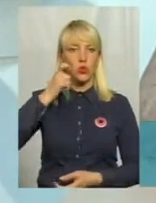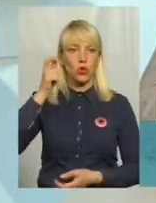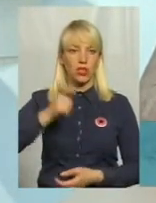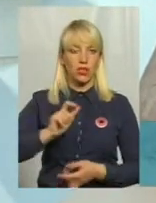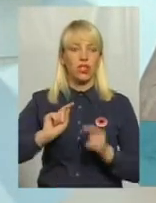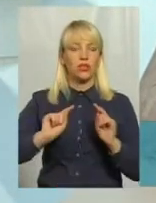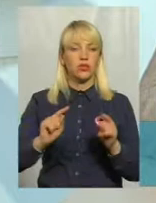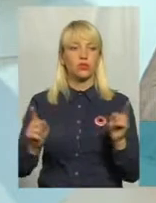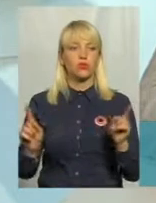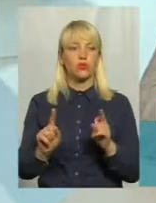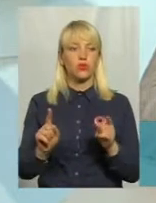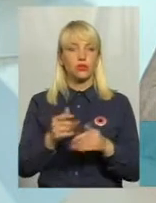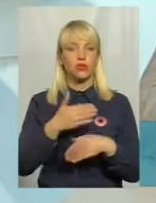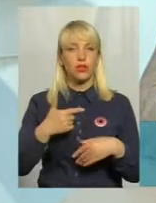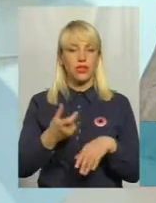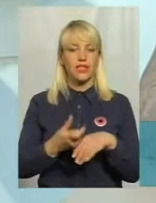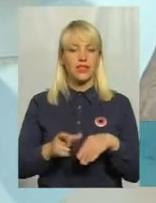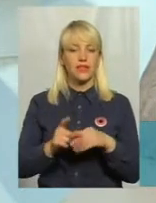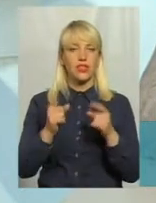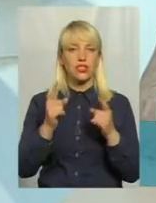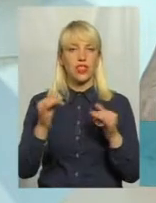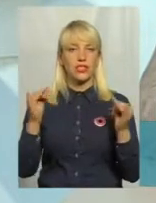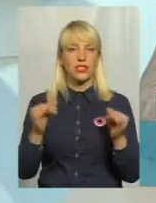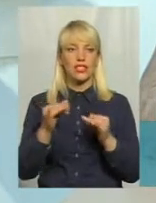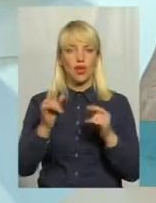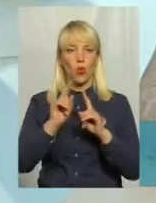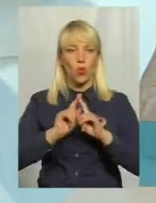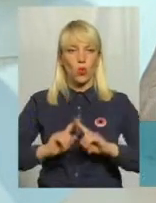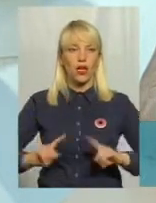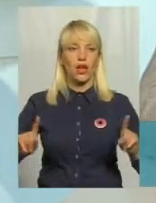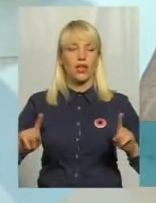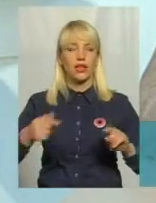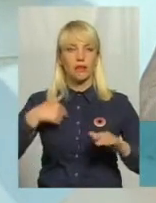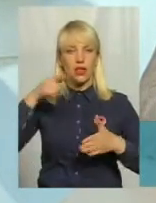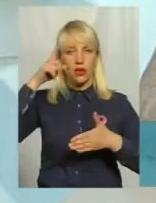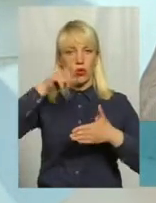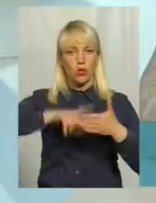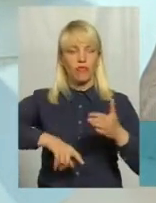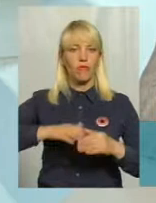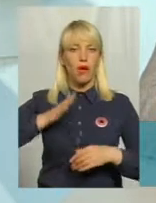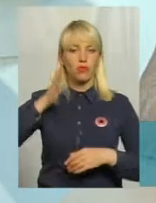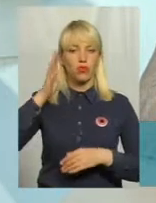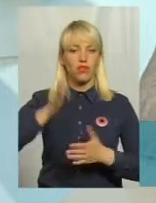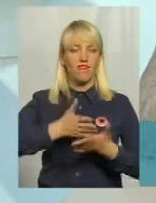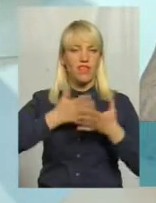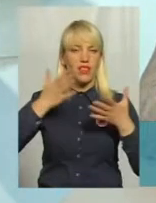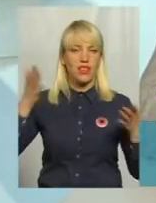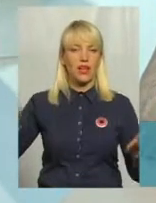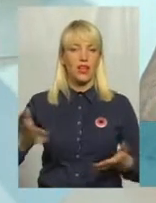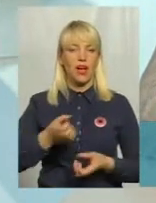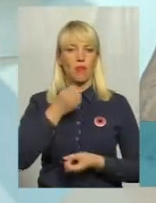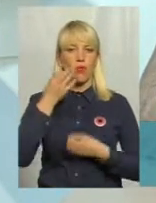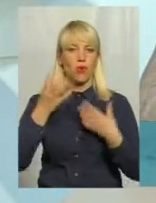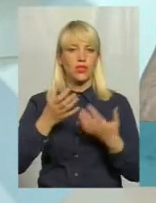ми надзвичайно цікаво, унікальні, я переконаний, в майбутньому велика процвітаюча європейська